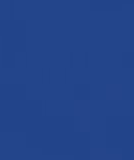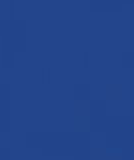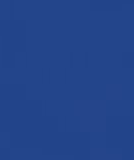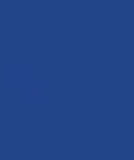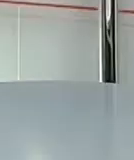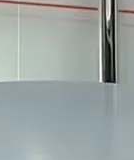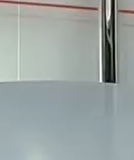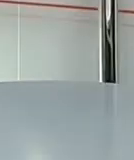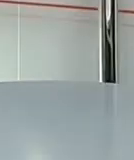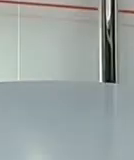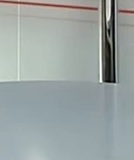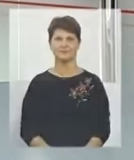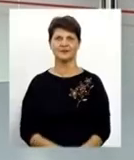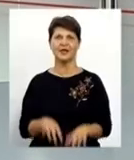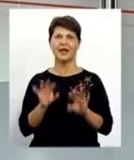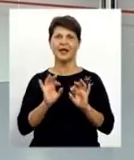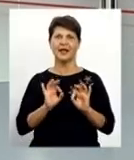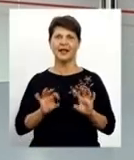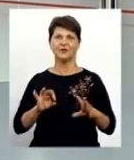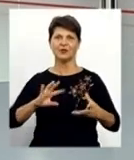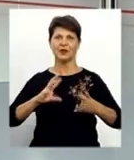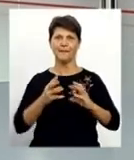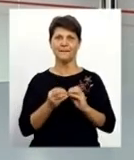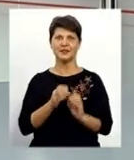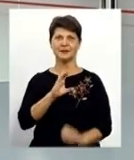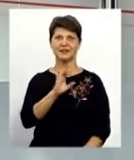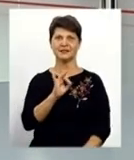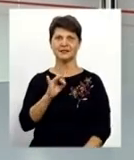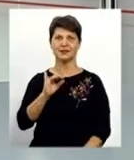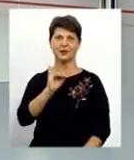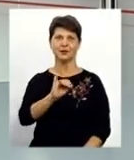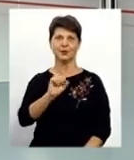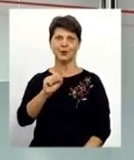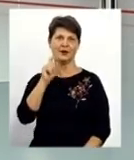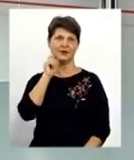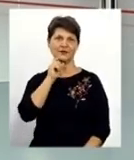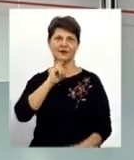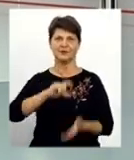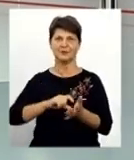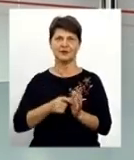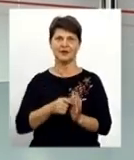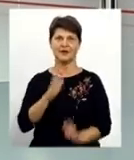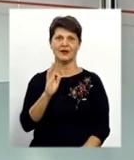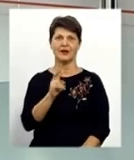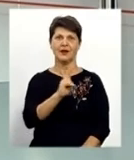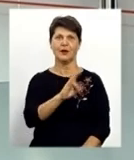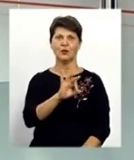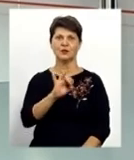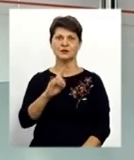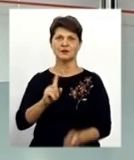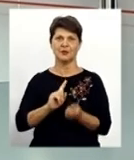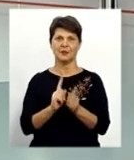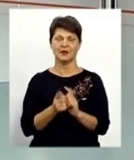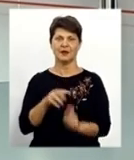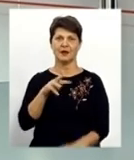Музика Інформаційний підсумок середи в ефірі ЮАВ «Вінниця». В студії працює Валерій Кузнецов, служба перекладу Марини